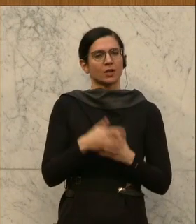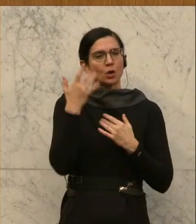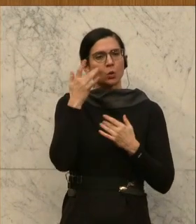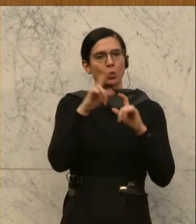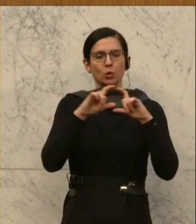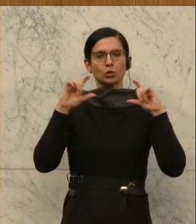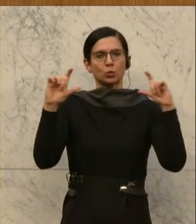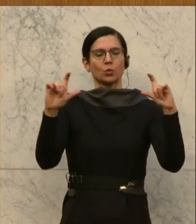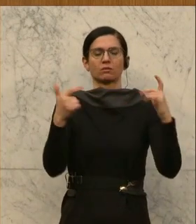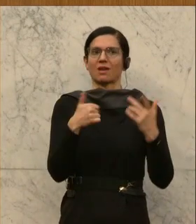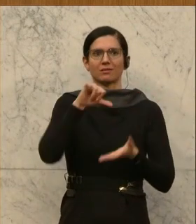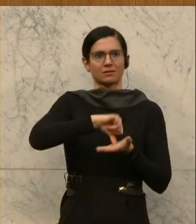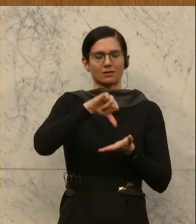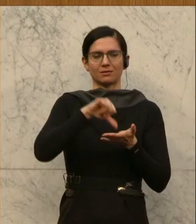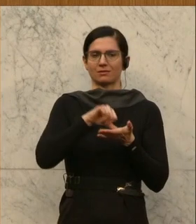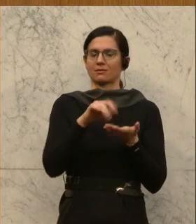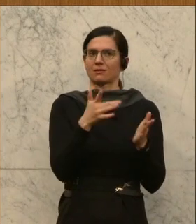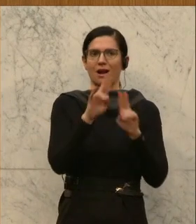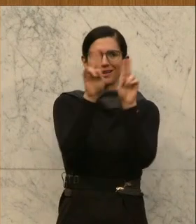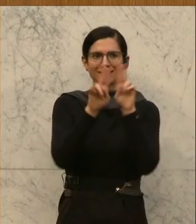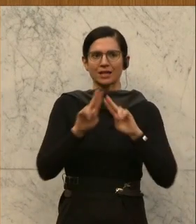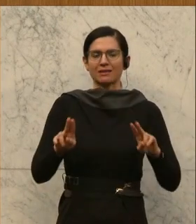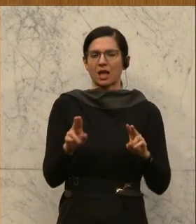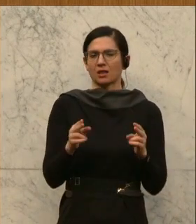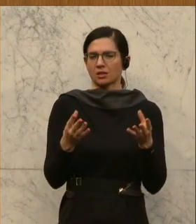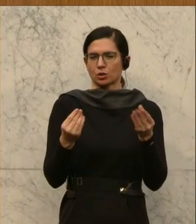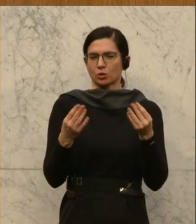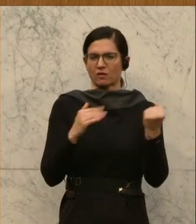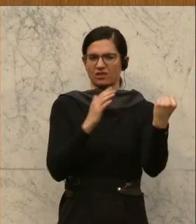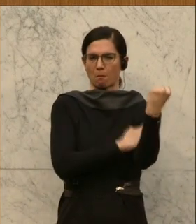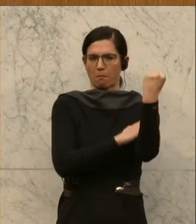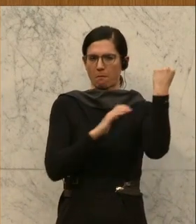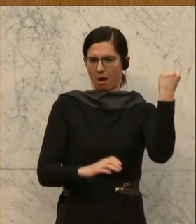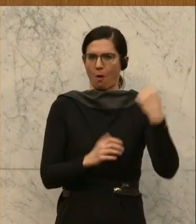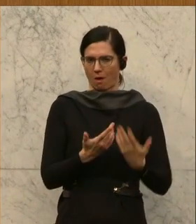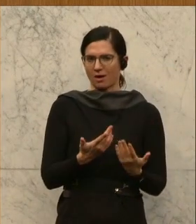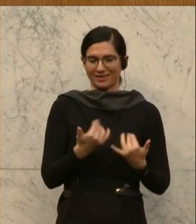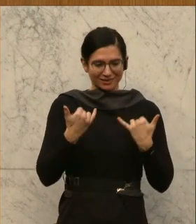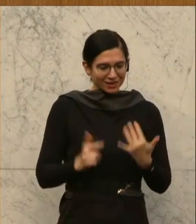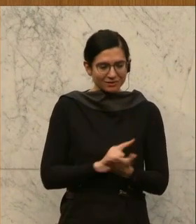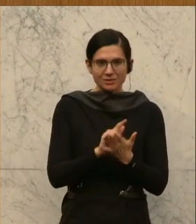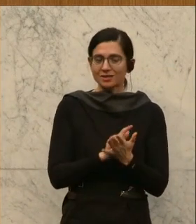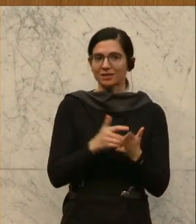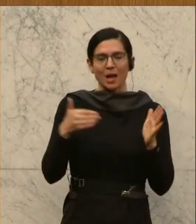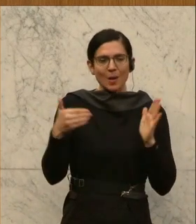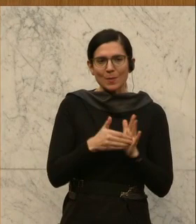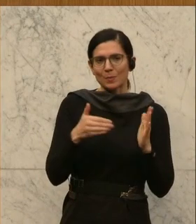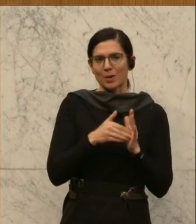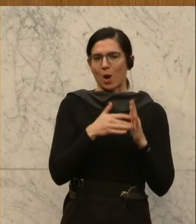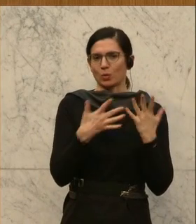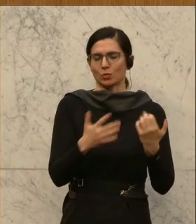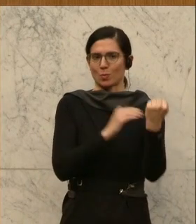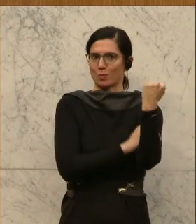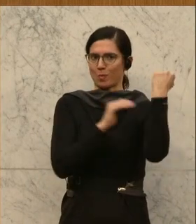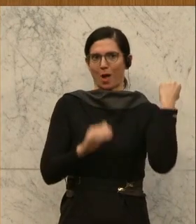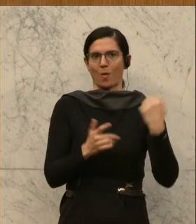zentrales Element unserer internationalen Softpower. Gerade jetzt, in diesen Zeiten, brauchen wir diese Softpower.